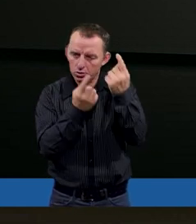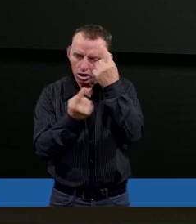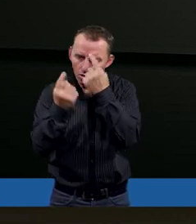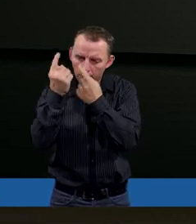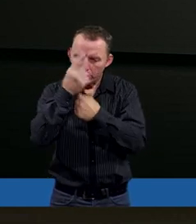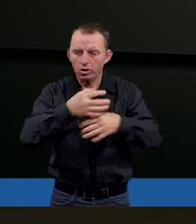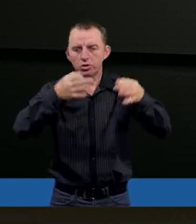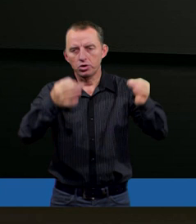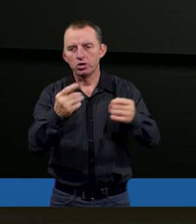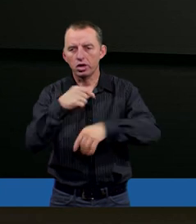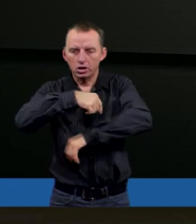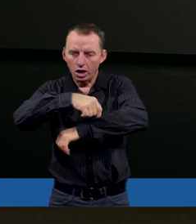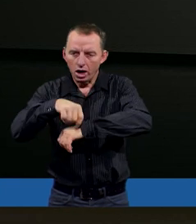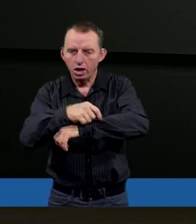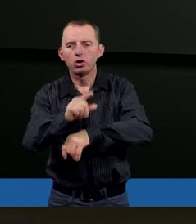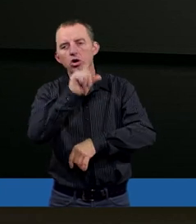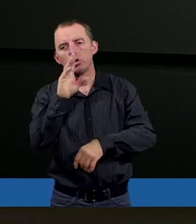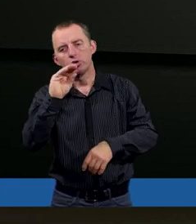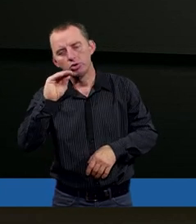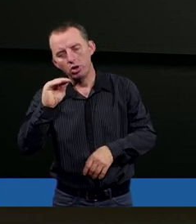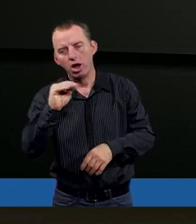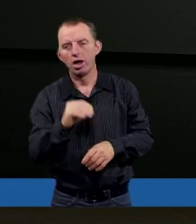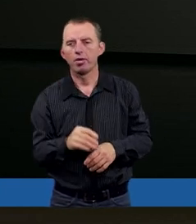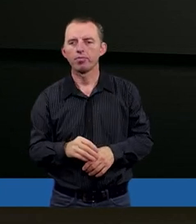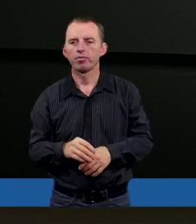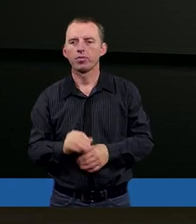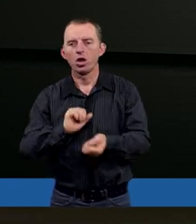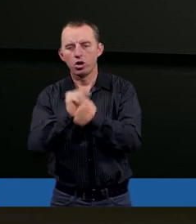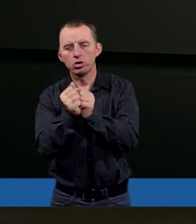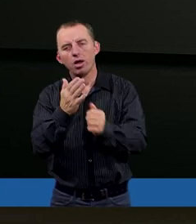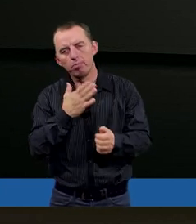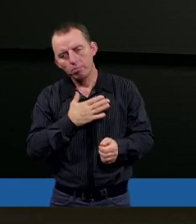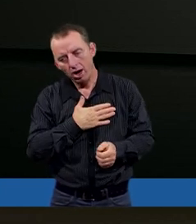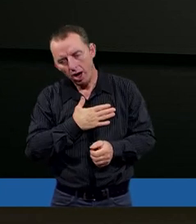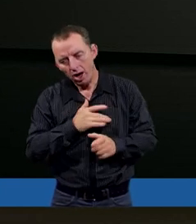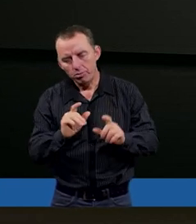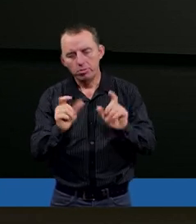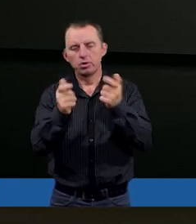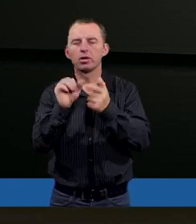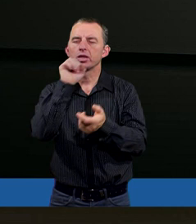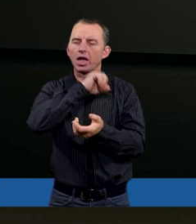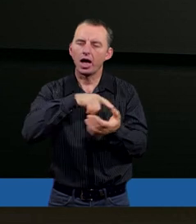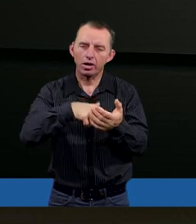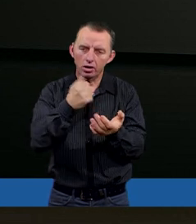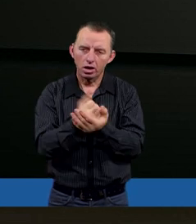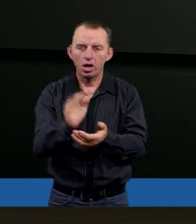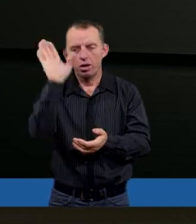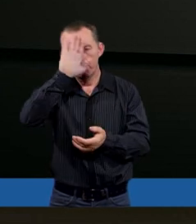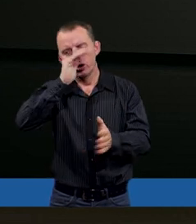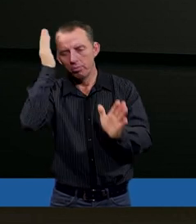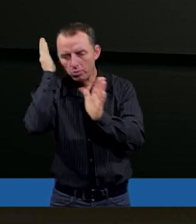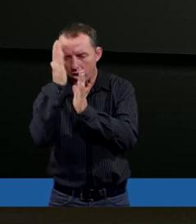po dzisiejszej lekcji, że chociaż mamy przypadki w Starym i Nowym Testamencie Bożej